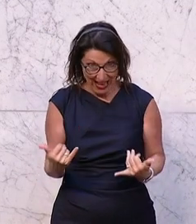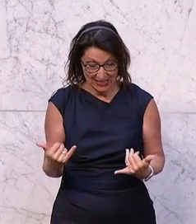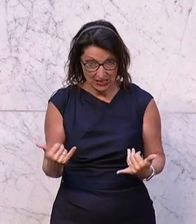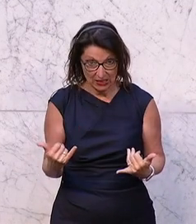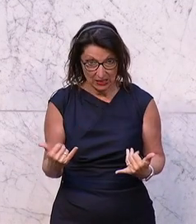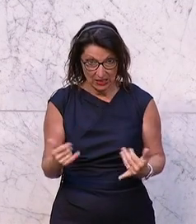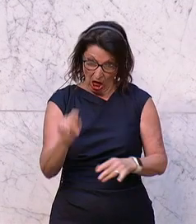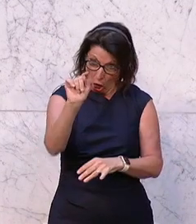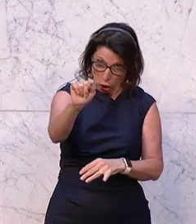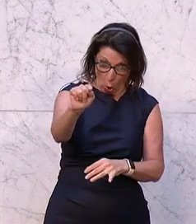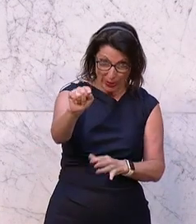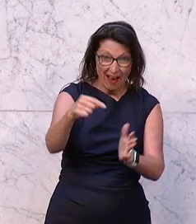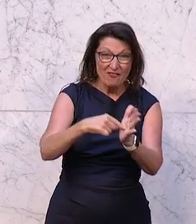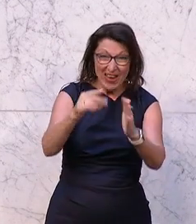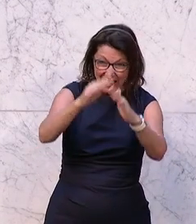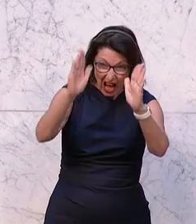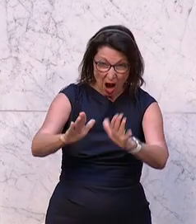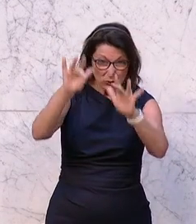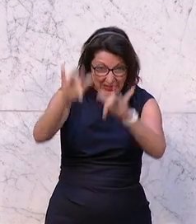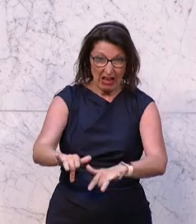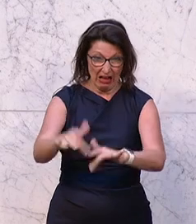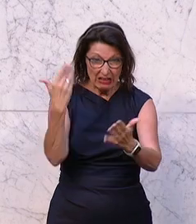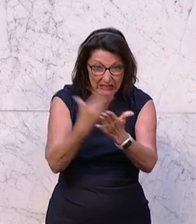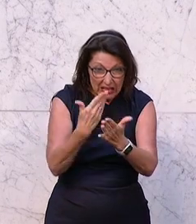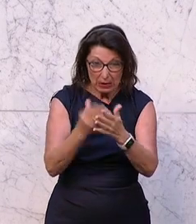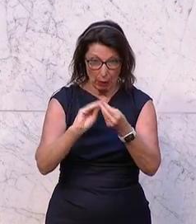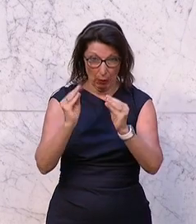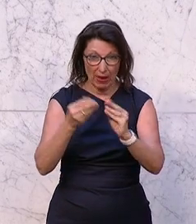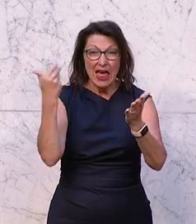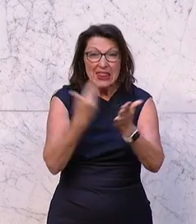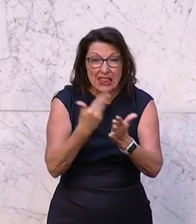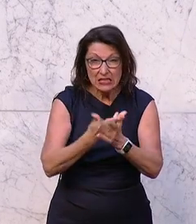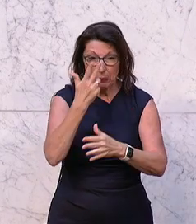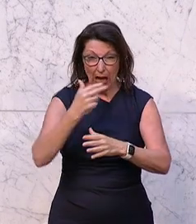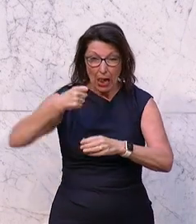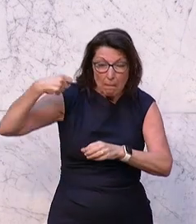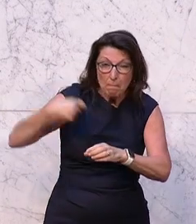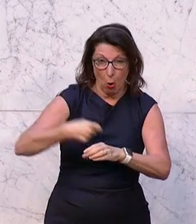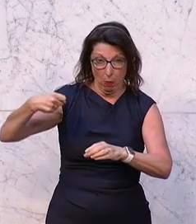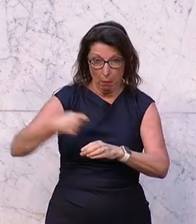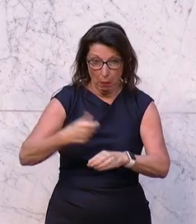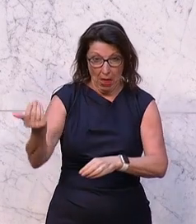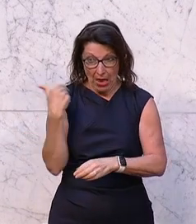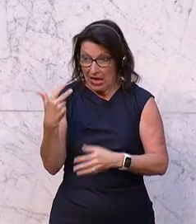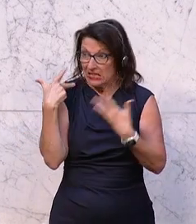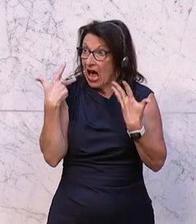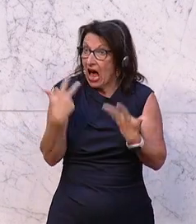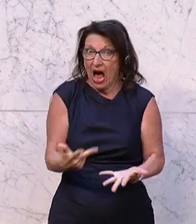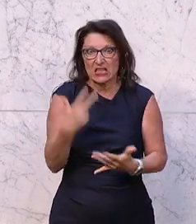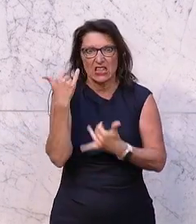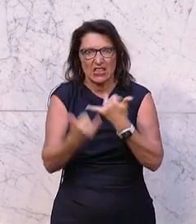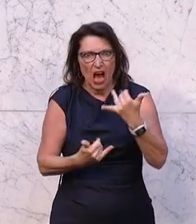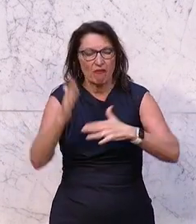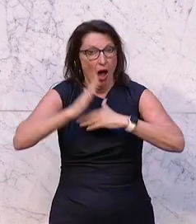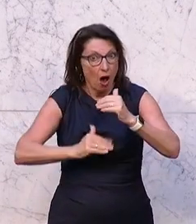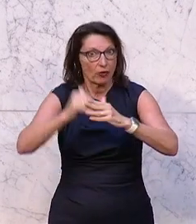sind jetzt dort, weil dort Häuser stehen. Deswegen haben wir ein Problem, deswegen müssen wir Keller auspumpen, wenn wir die letzten 80 Jahre Infrastruktur gebaut